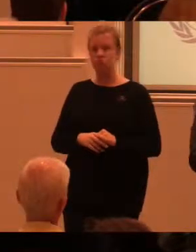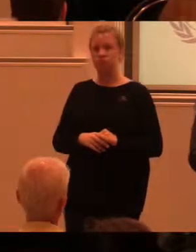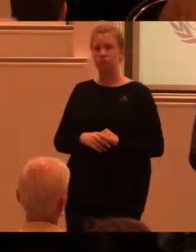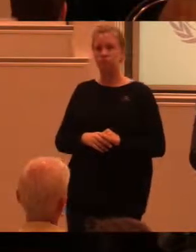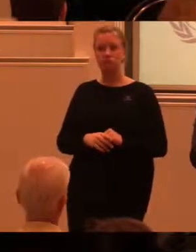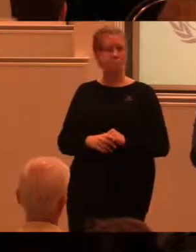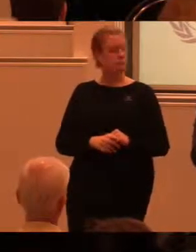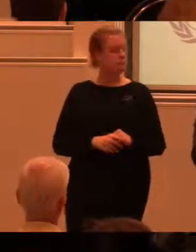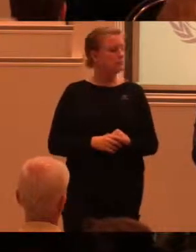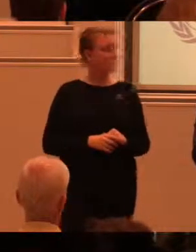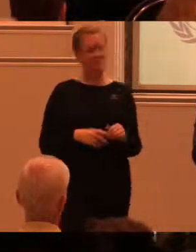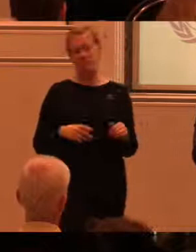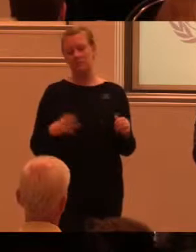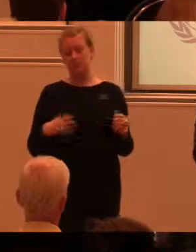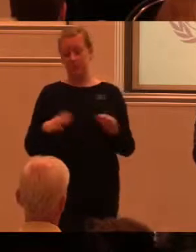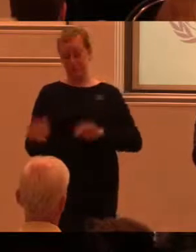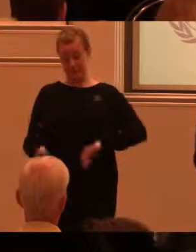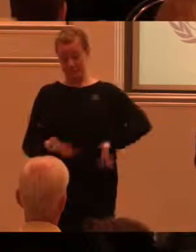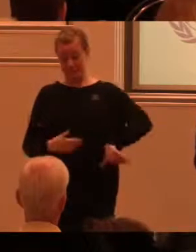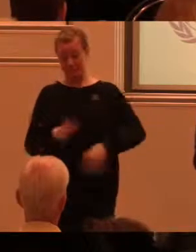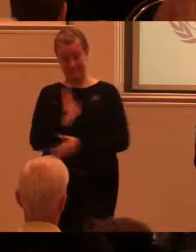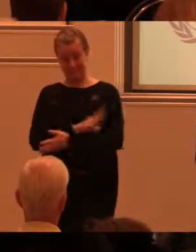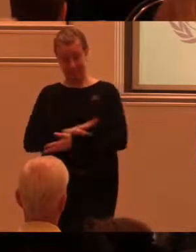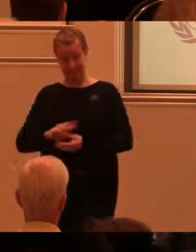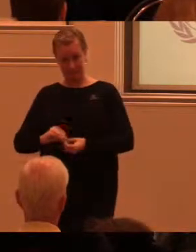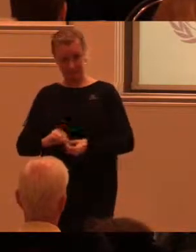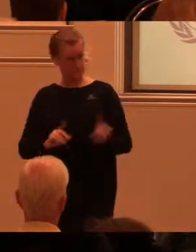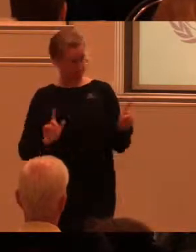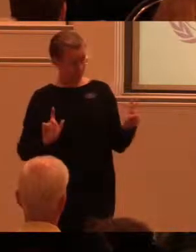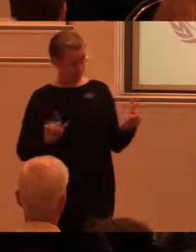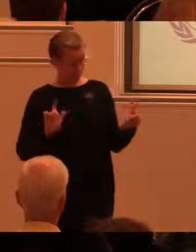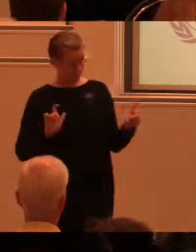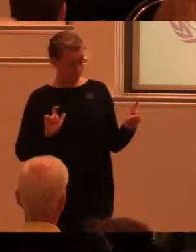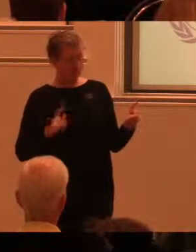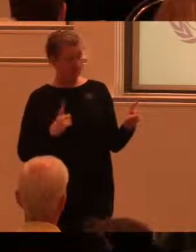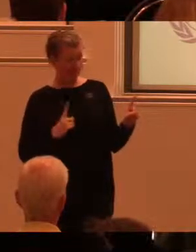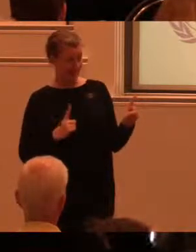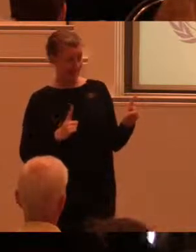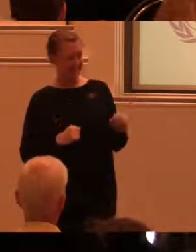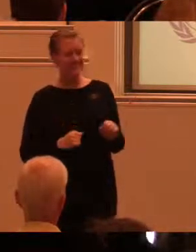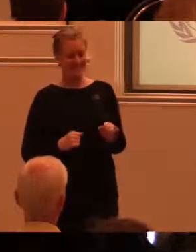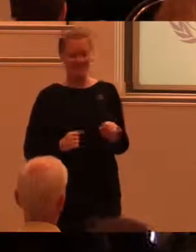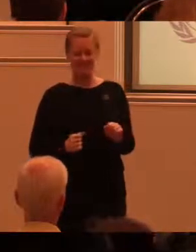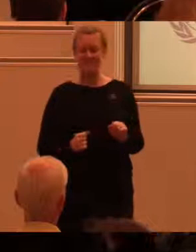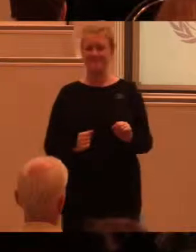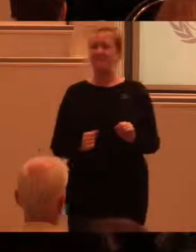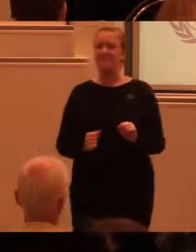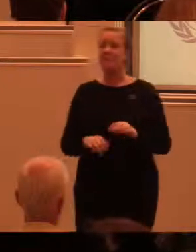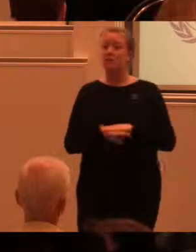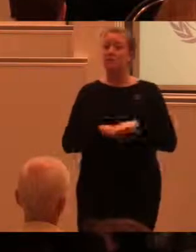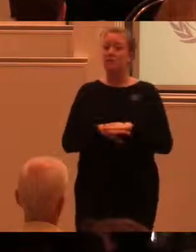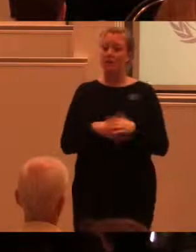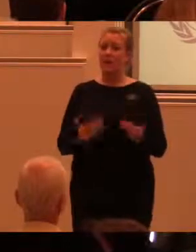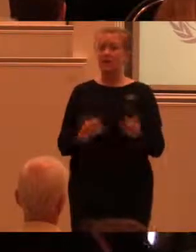Om vi då ger oss på att sammanfatta det här då. Tryck en gång. Bra. Basen för det här är ju då